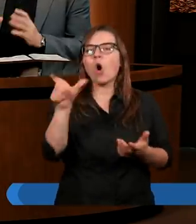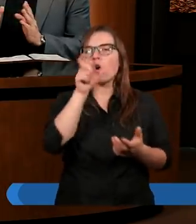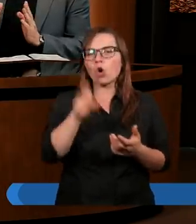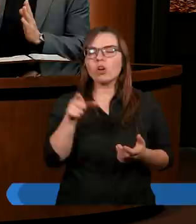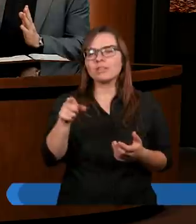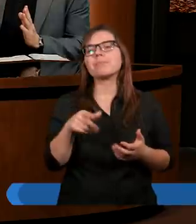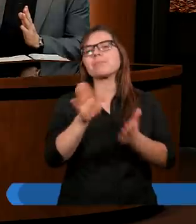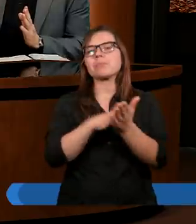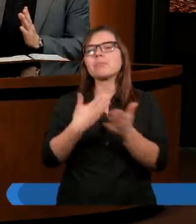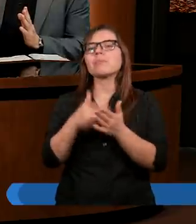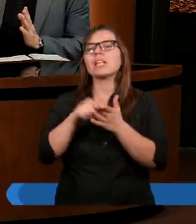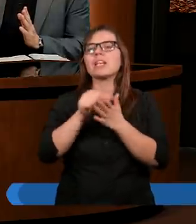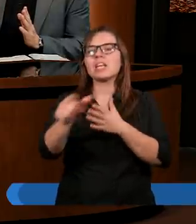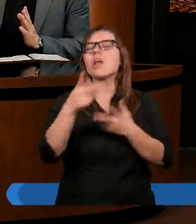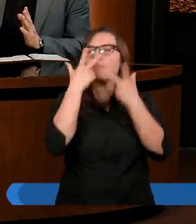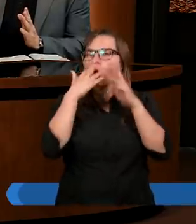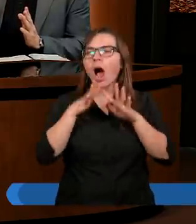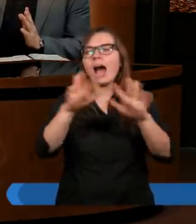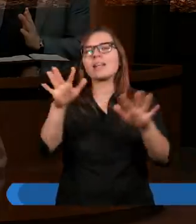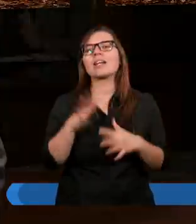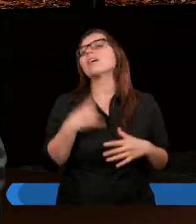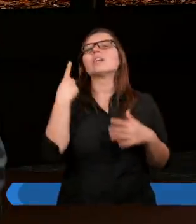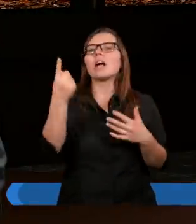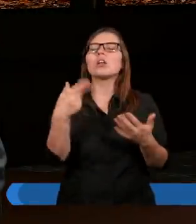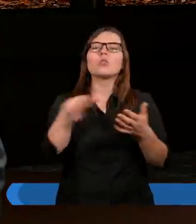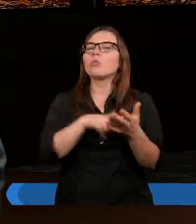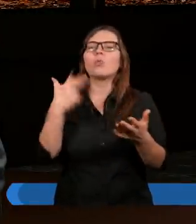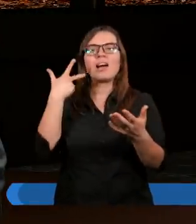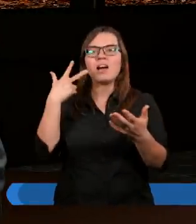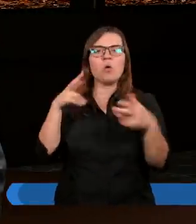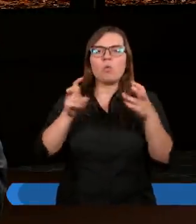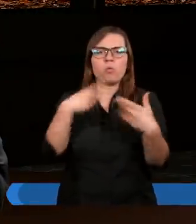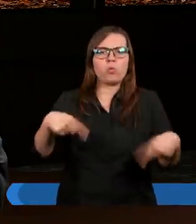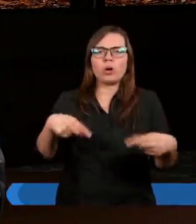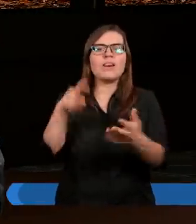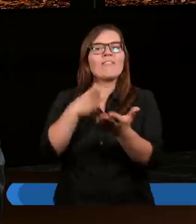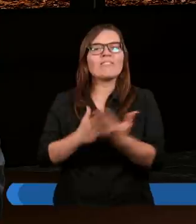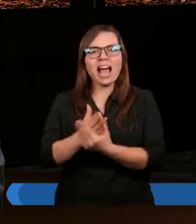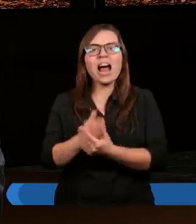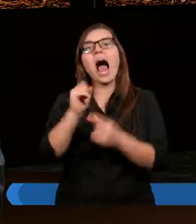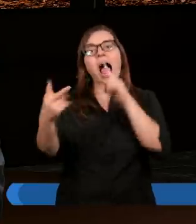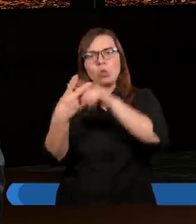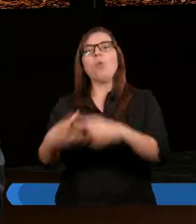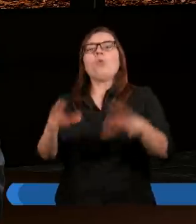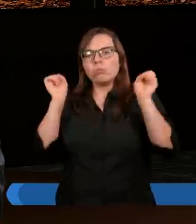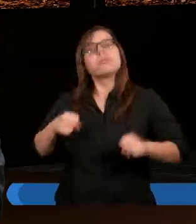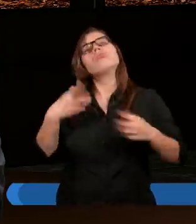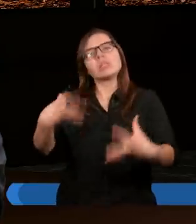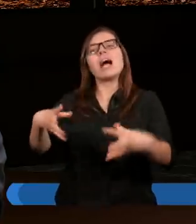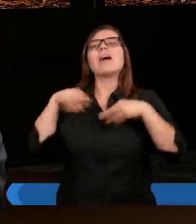na Golgocie ten przykład jest pięknie pokazany. Jeden, który nie wierzył, łotr, i drugi, który uwierzył i nie miał przecież